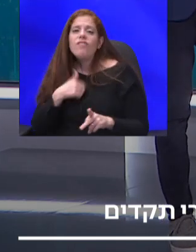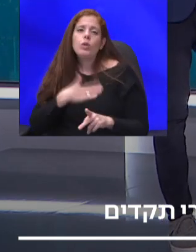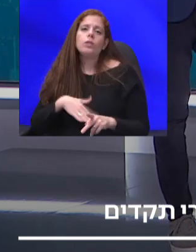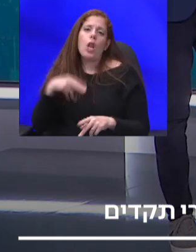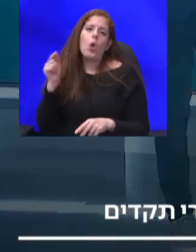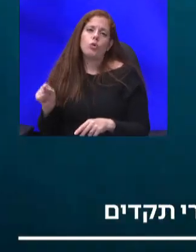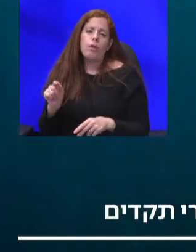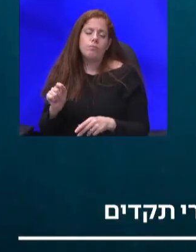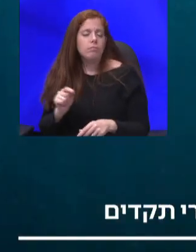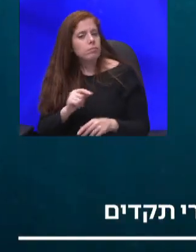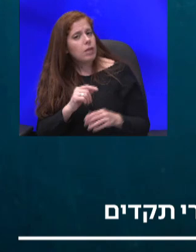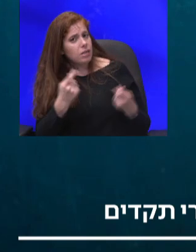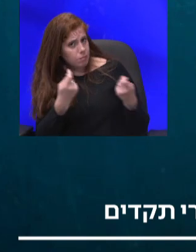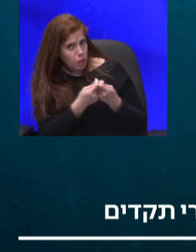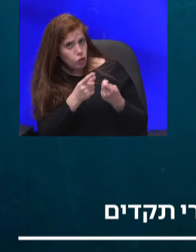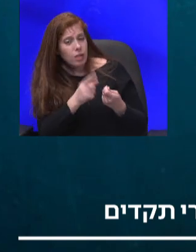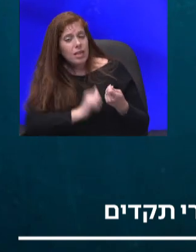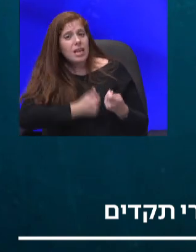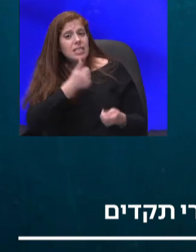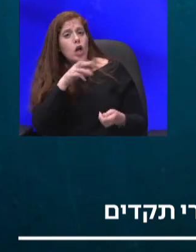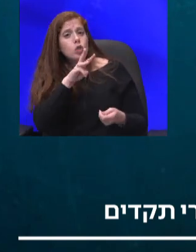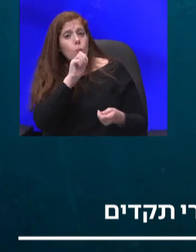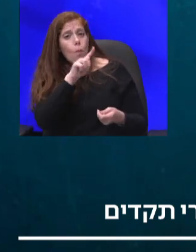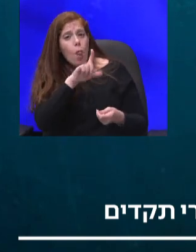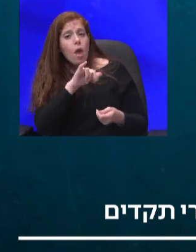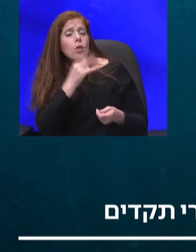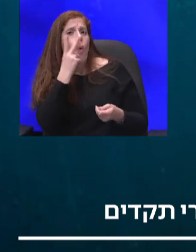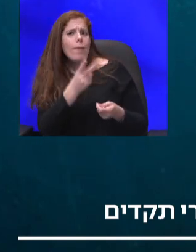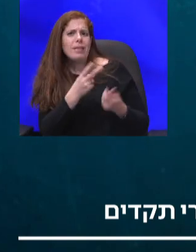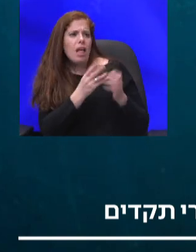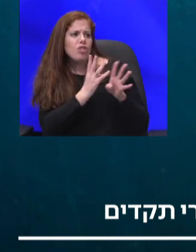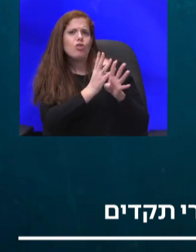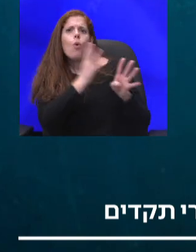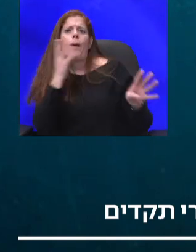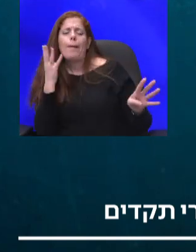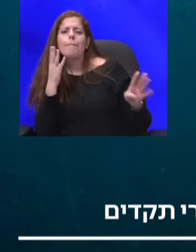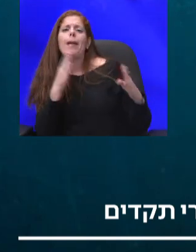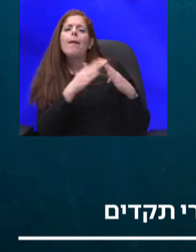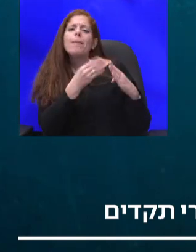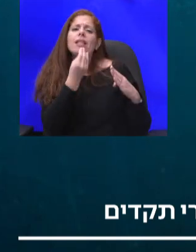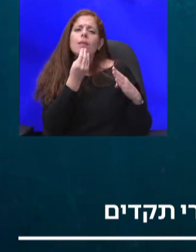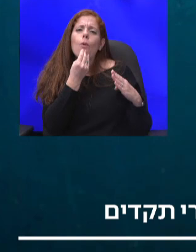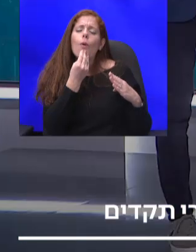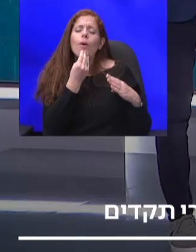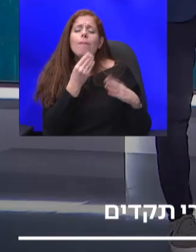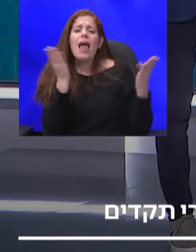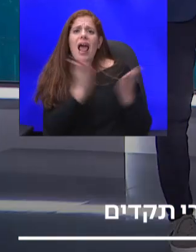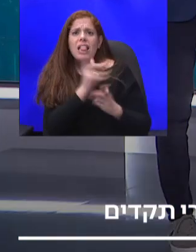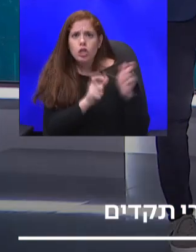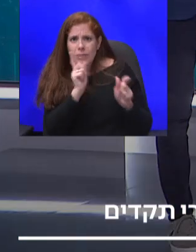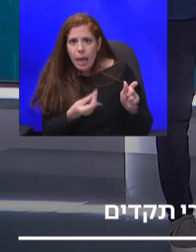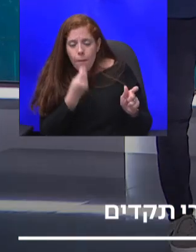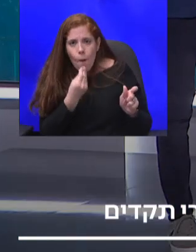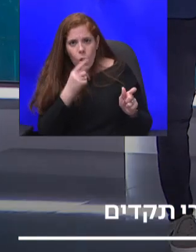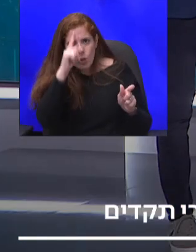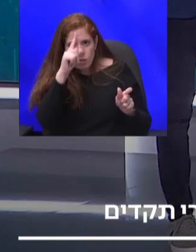השר שמולי אנחנו רואים בימים האחרונים את התורים למשל לבית התמכוי באלה, את אנשים צריכים אוכל, אנחנו יודעים שהמשבר הזה פוגע באנשים שלא פגעה